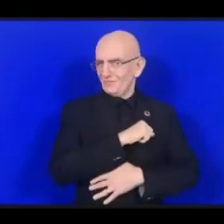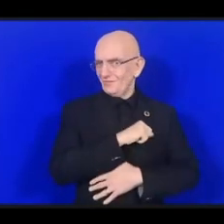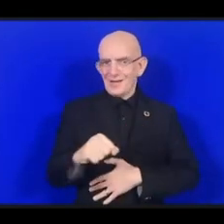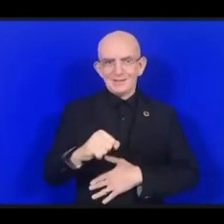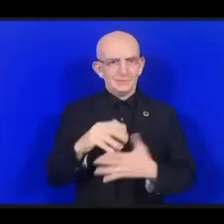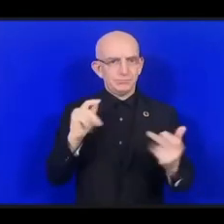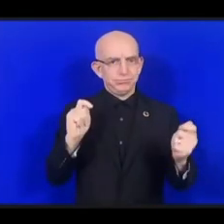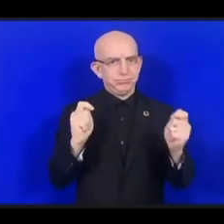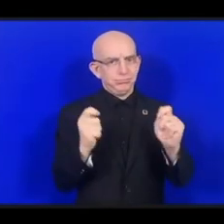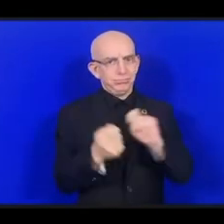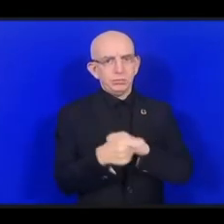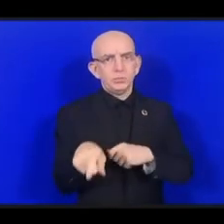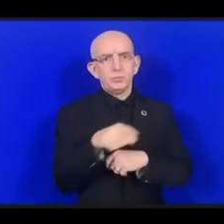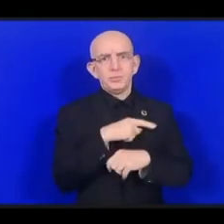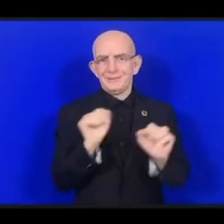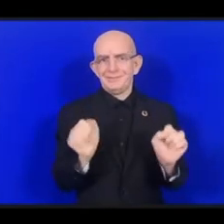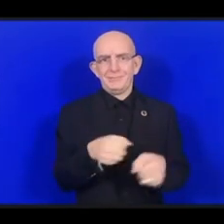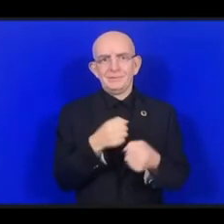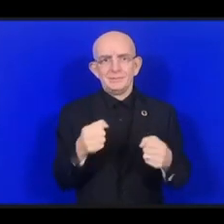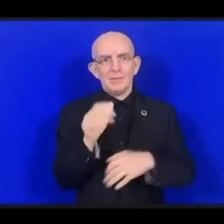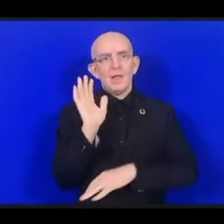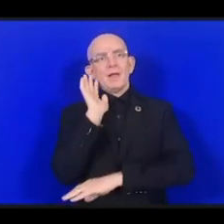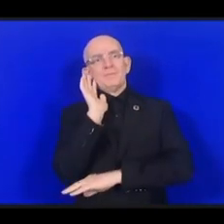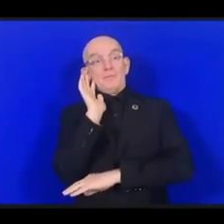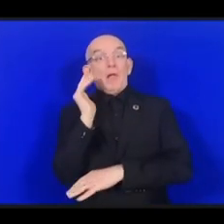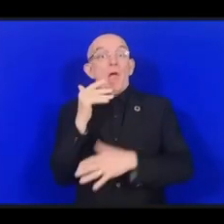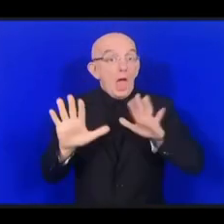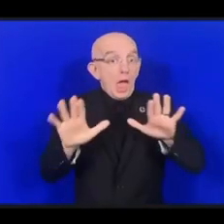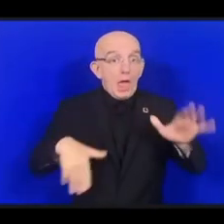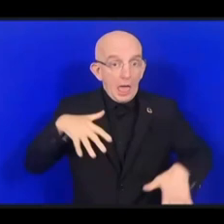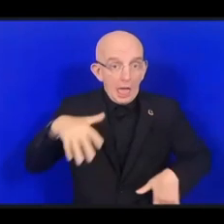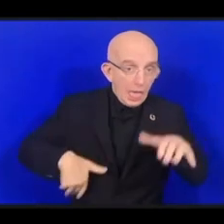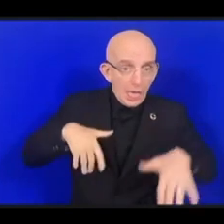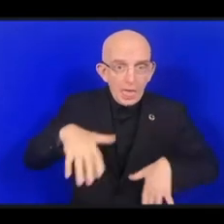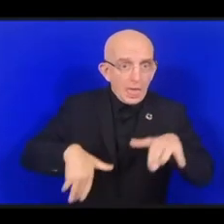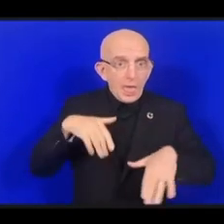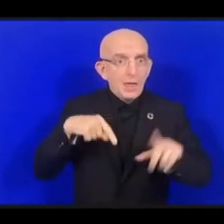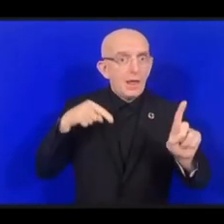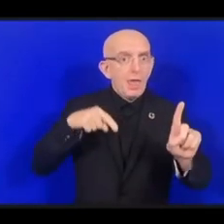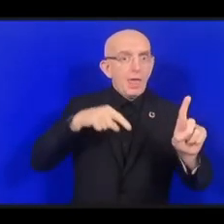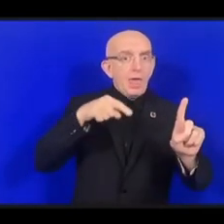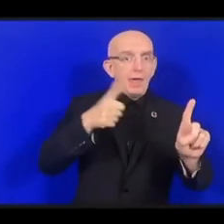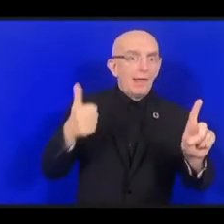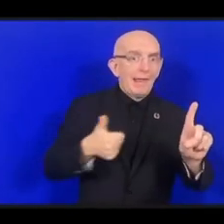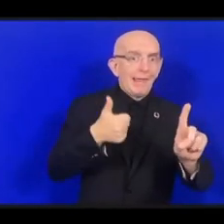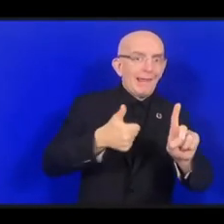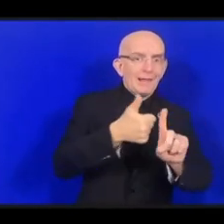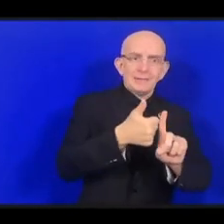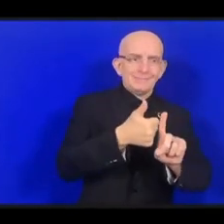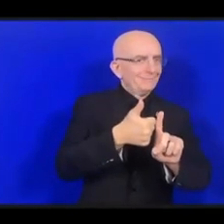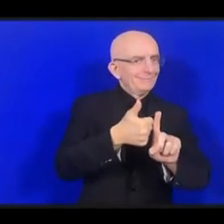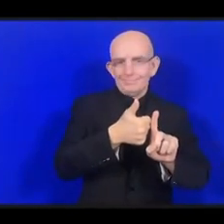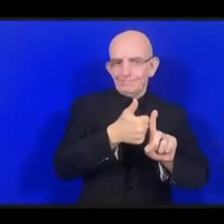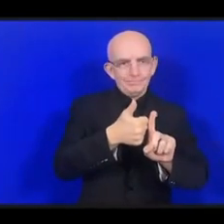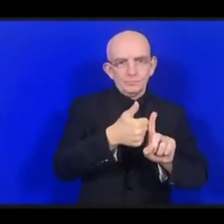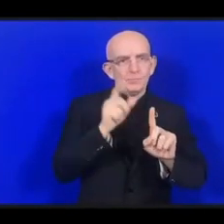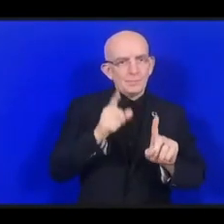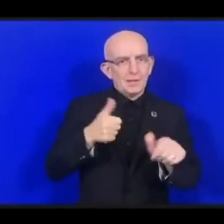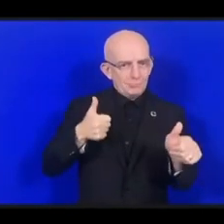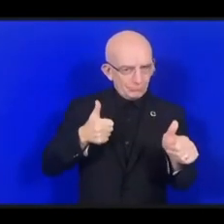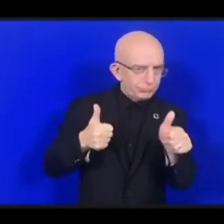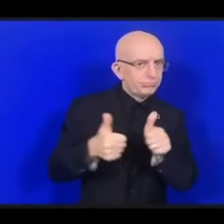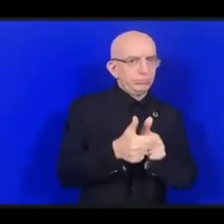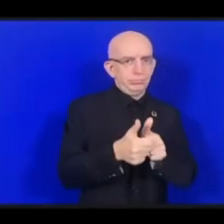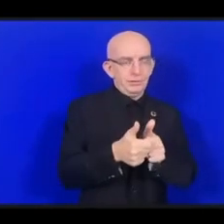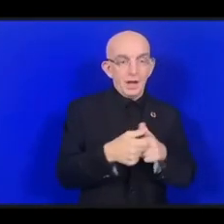нас. Я приветствую эту дискуссию, я призываю всех участников в дополнение к дискуссии и конкретными